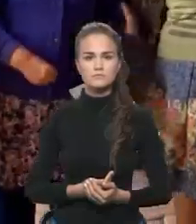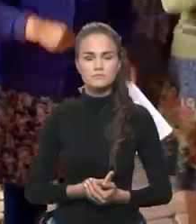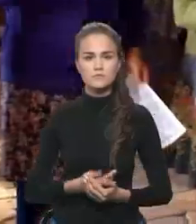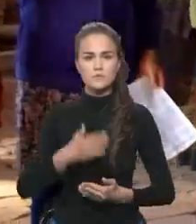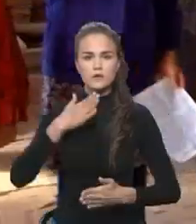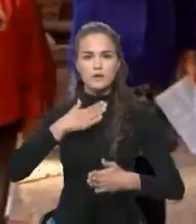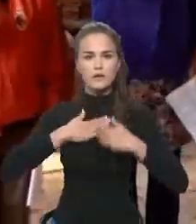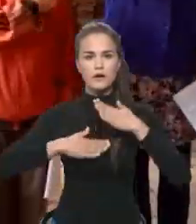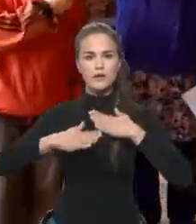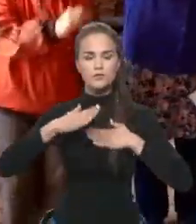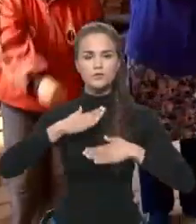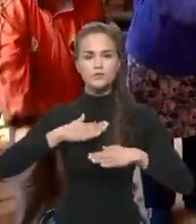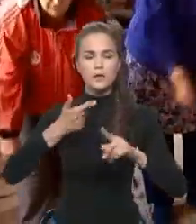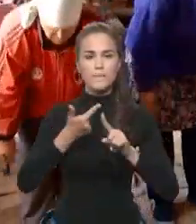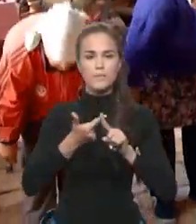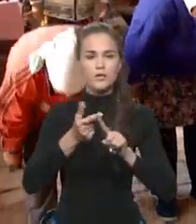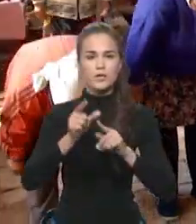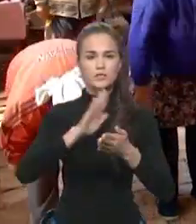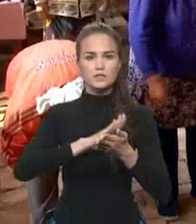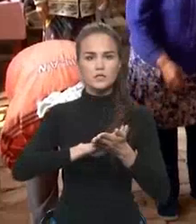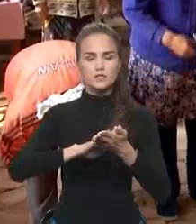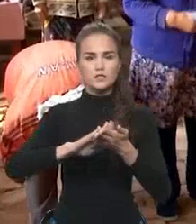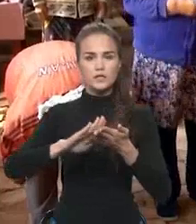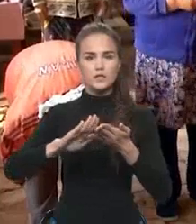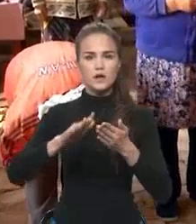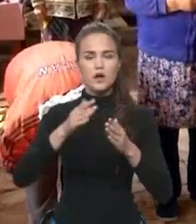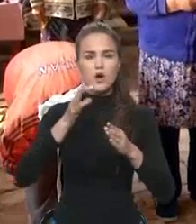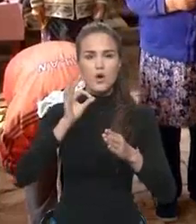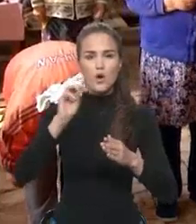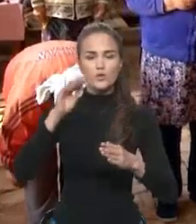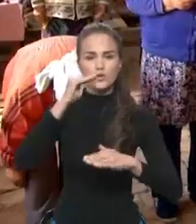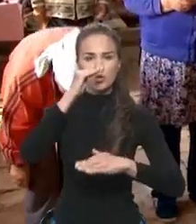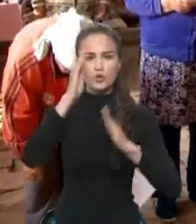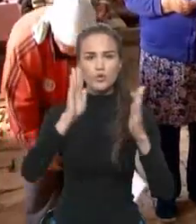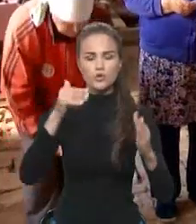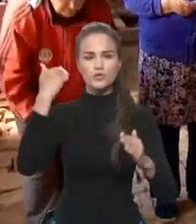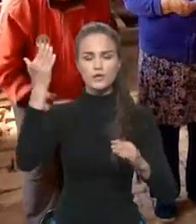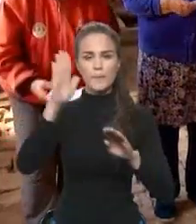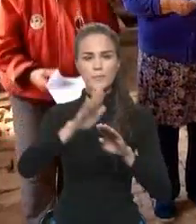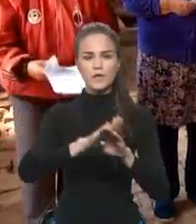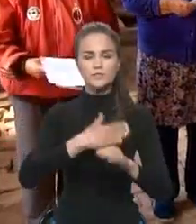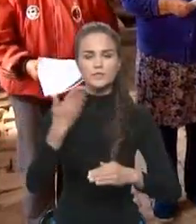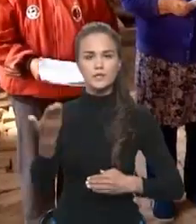Радуйся, причистая От иконы твоей милости нам